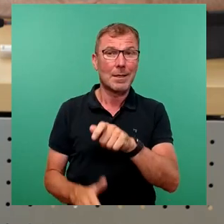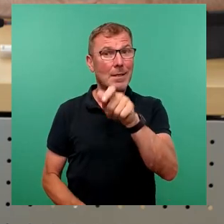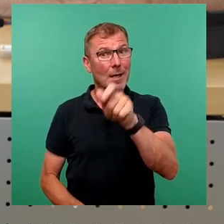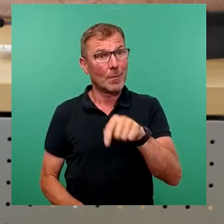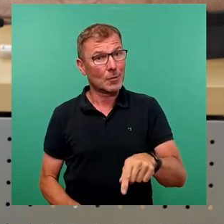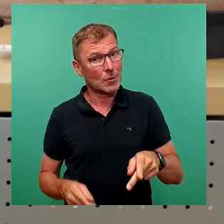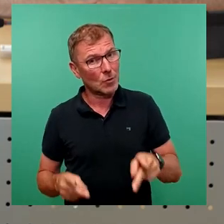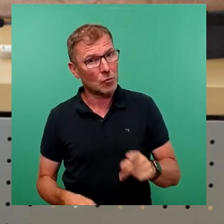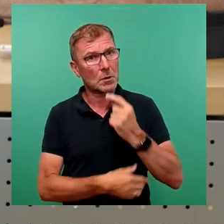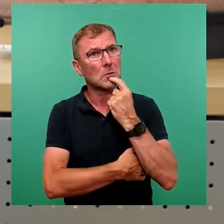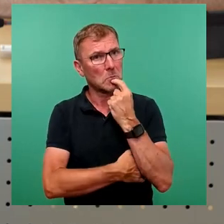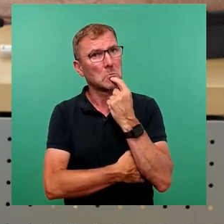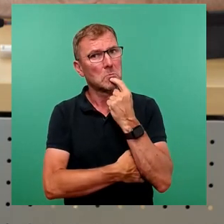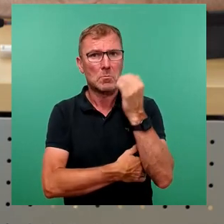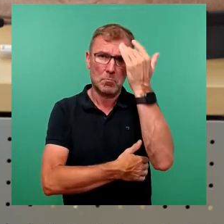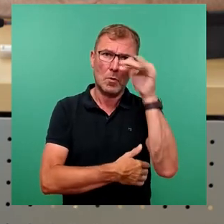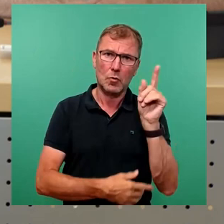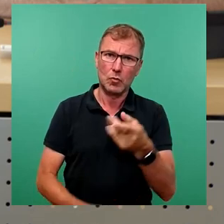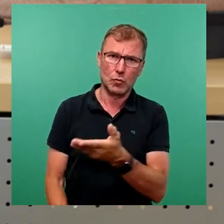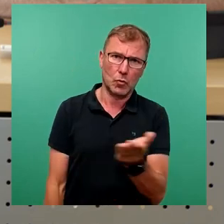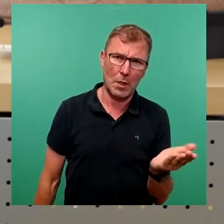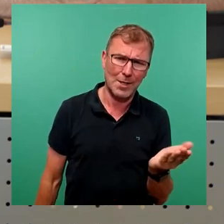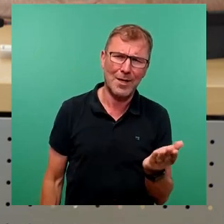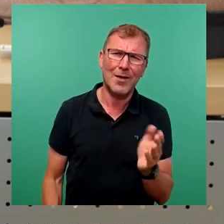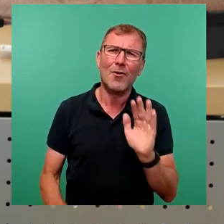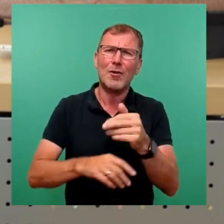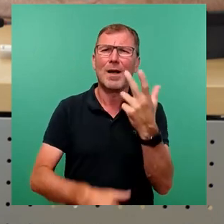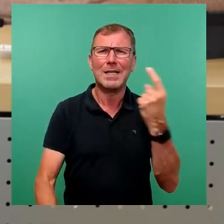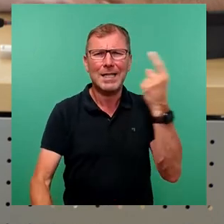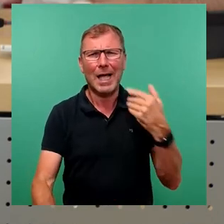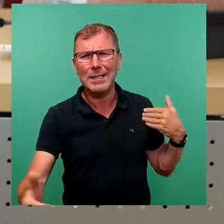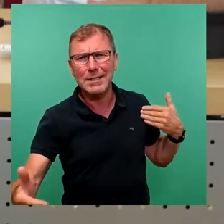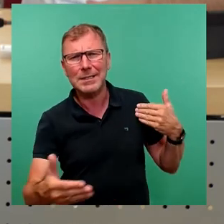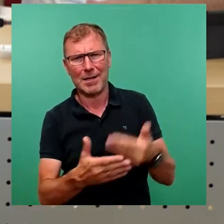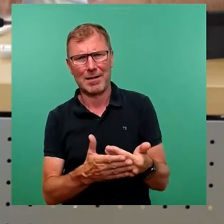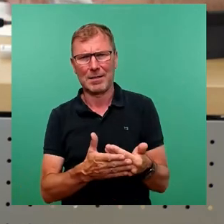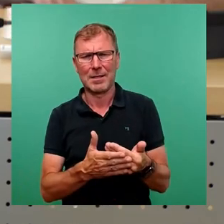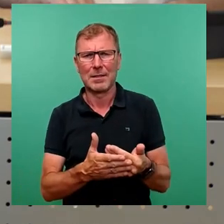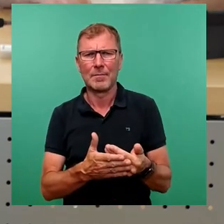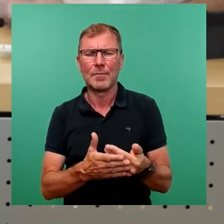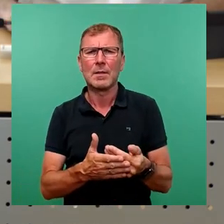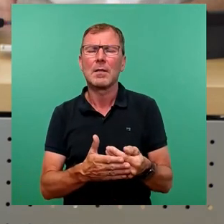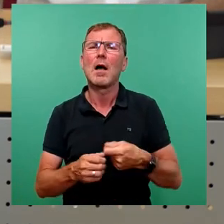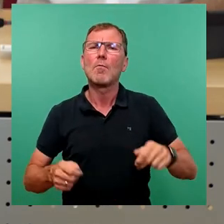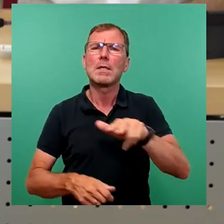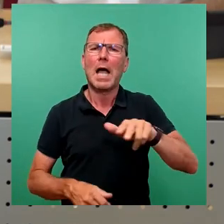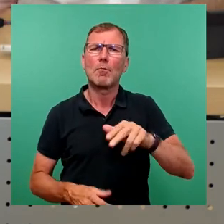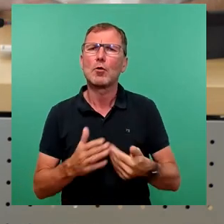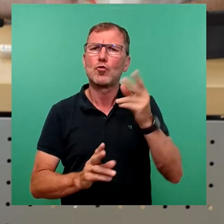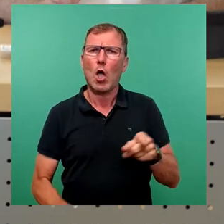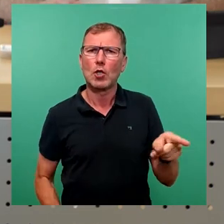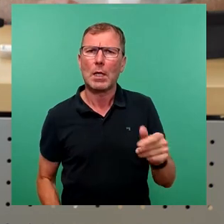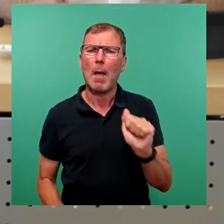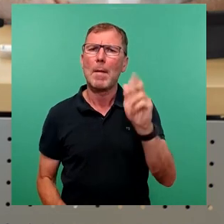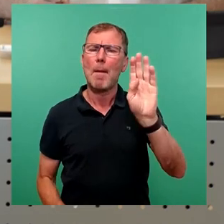Stadt zu denken geben sollte. Über drei Jahrzehnte konnte die BAN stattfinden, und zwar